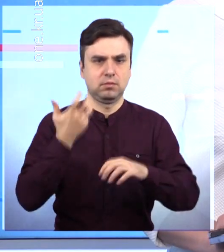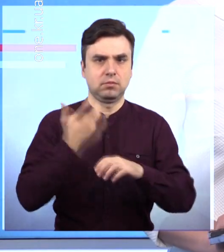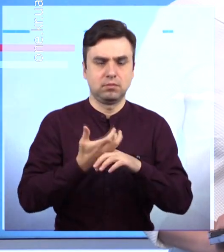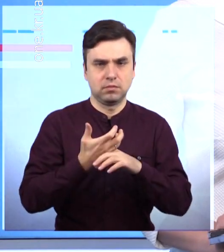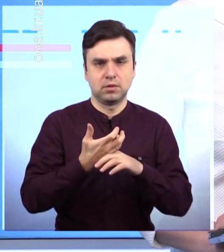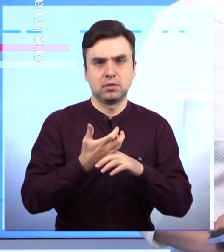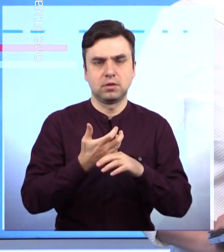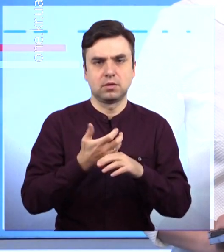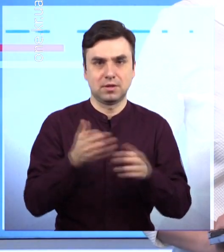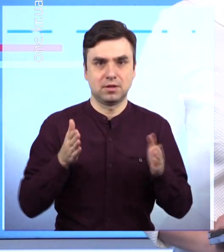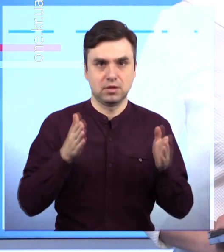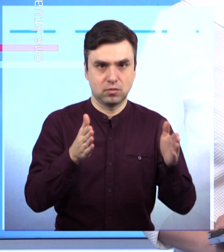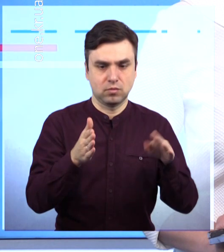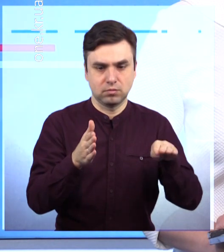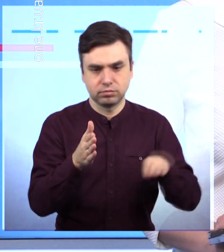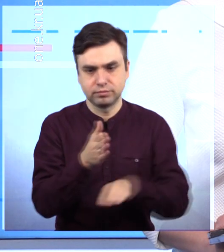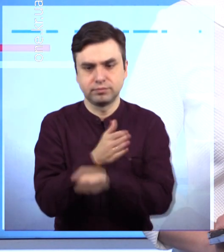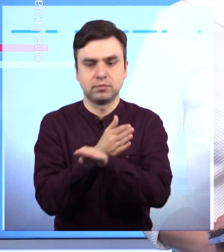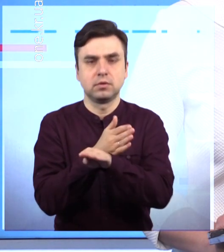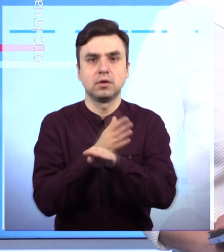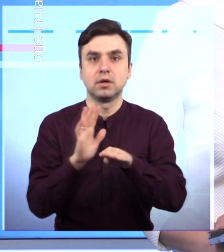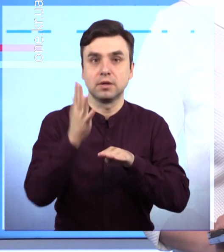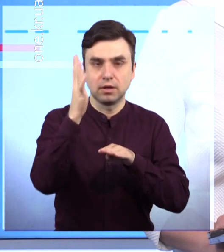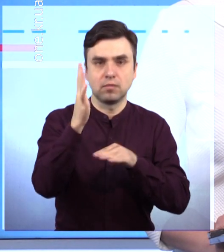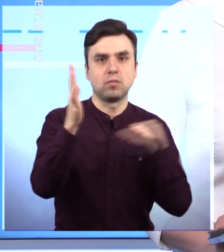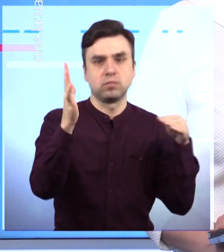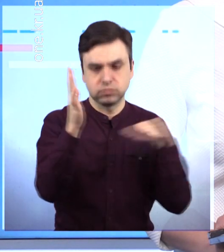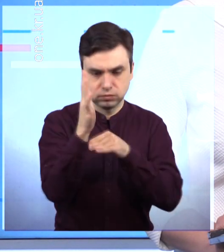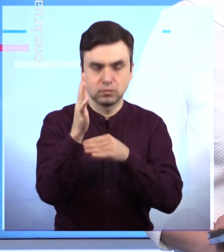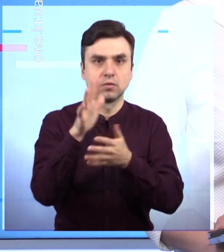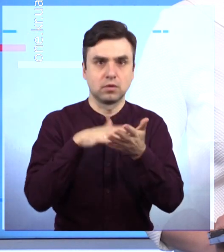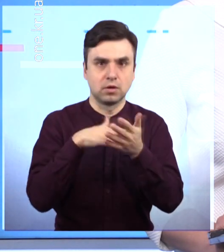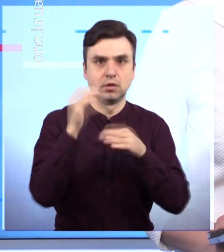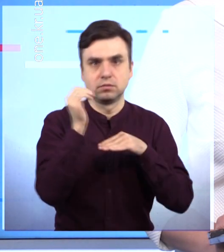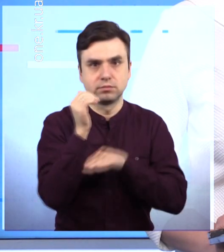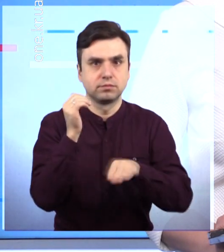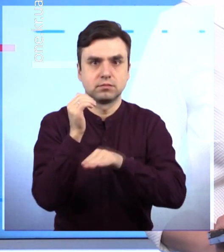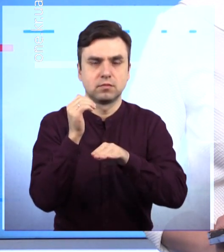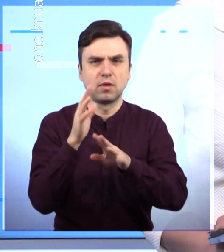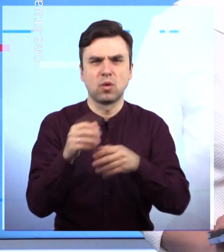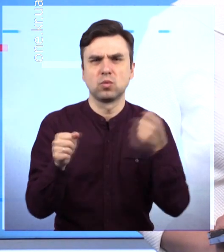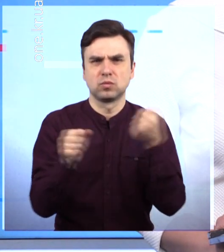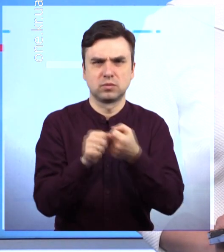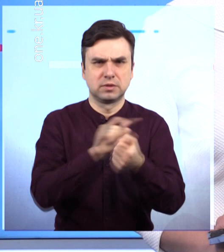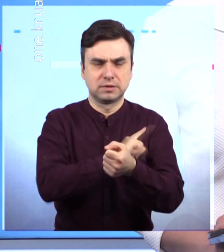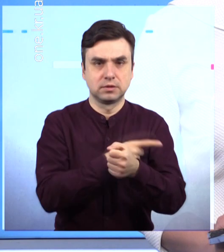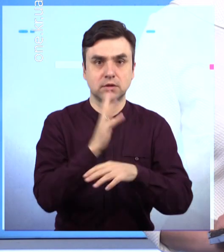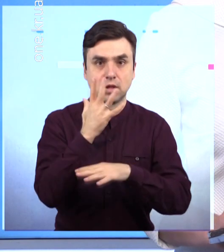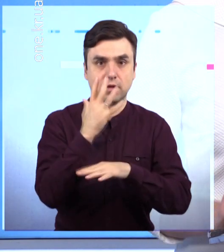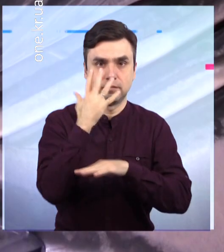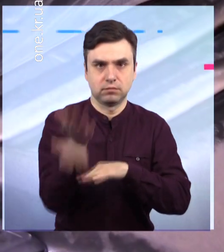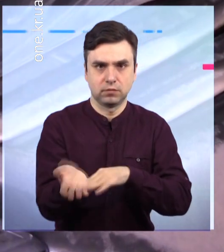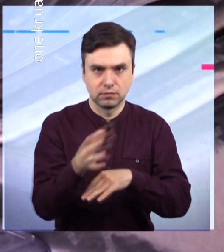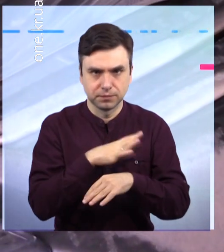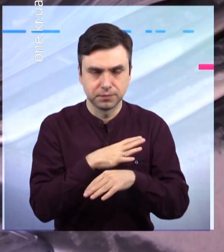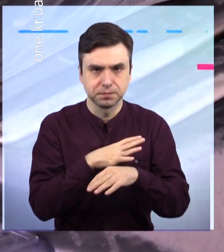В латіву дерево дорожня транспортна пригода сталася також у центральному міському районі пізно ввечері 5 березня. Неподалік